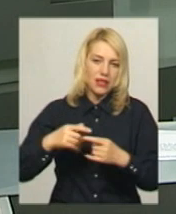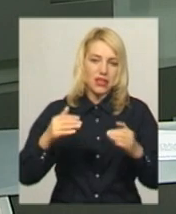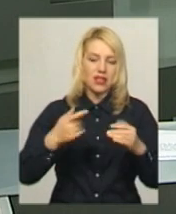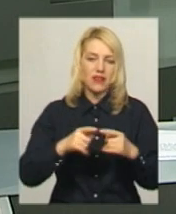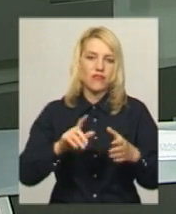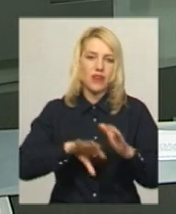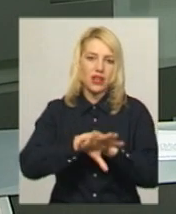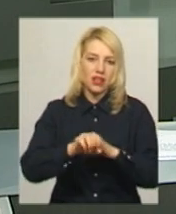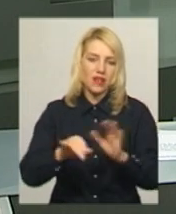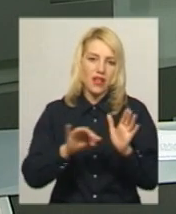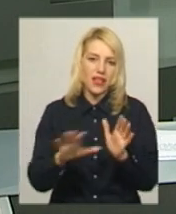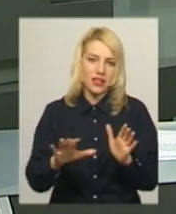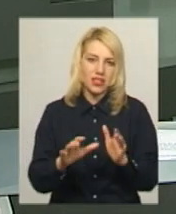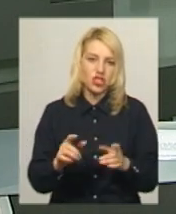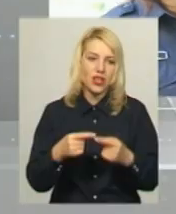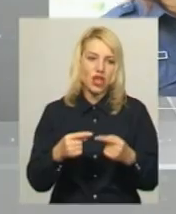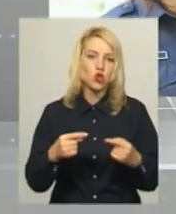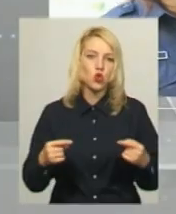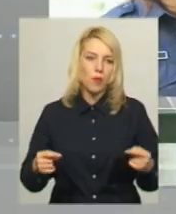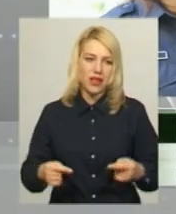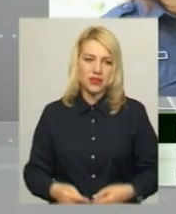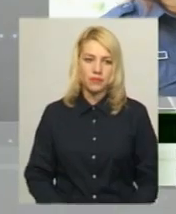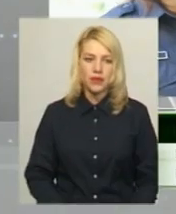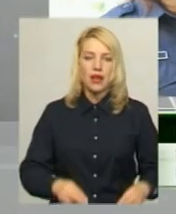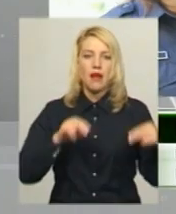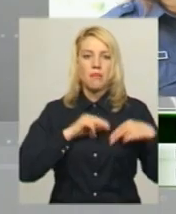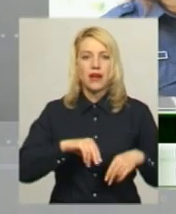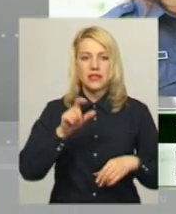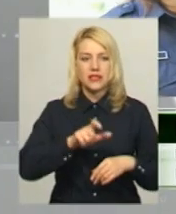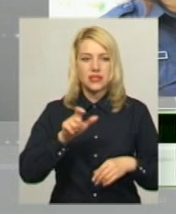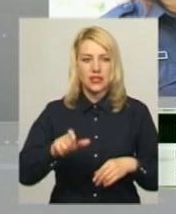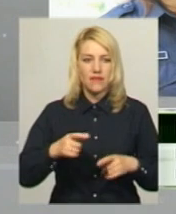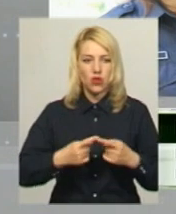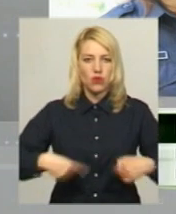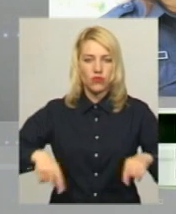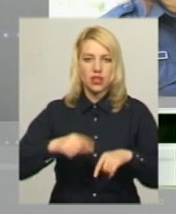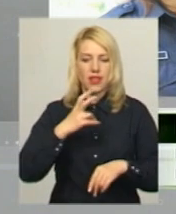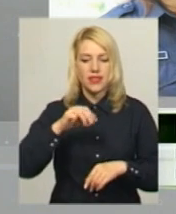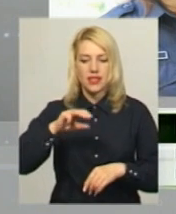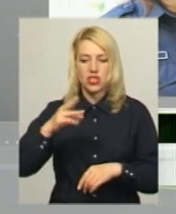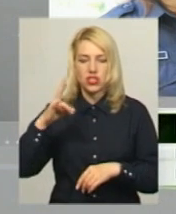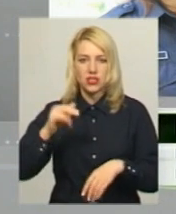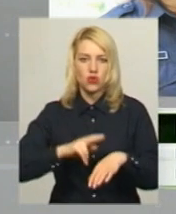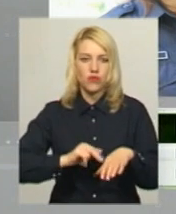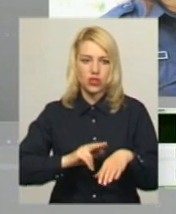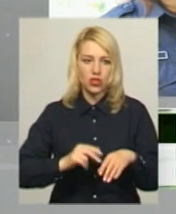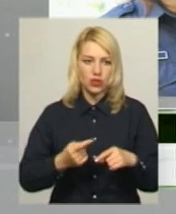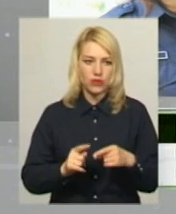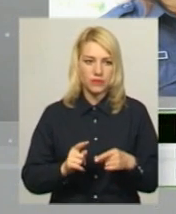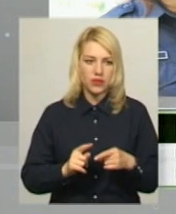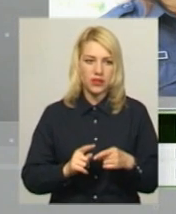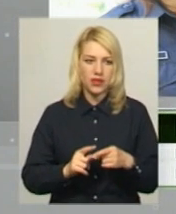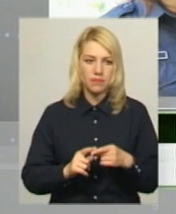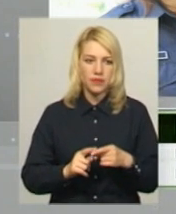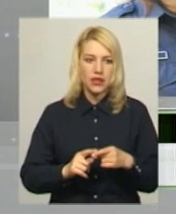викрадав електричний інструмент. Працівники поліції Нетішинського відділення вирахували серійного злобі,